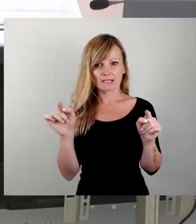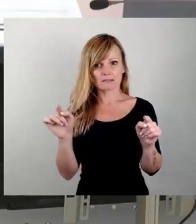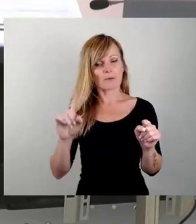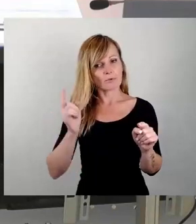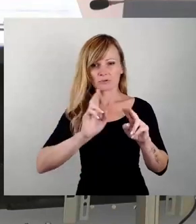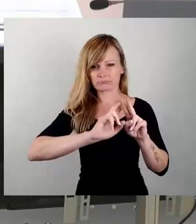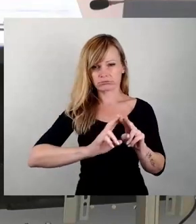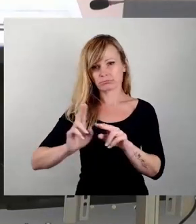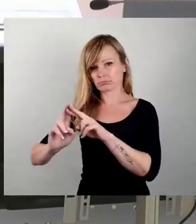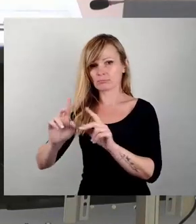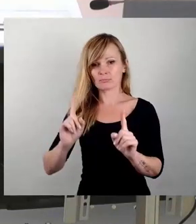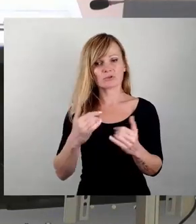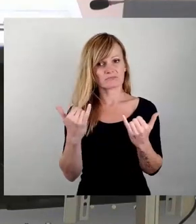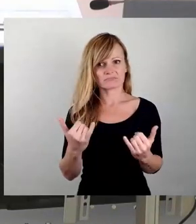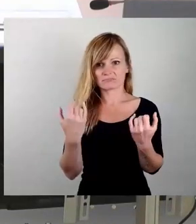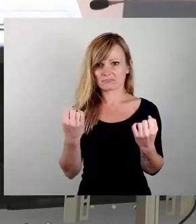viel steht fest.